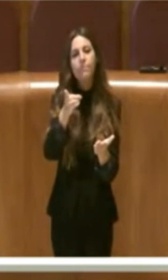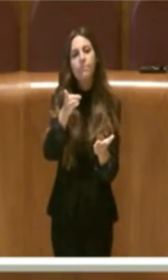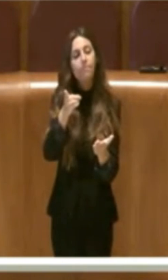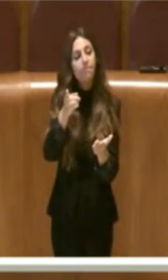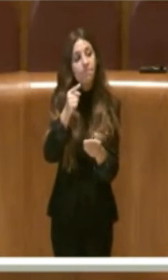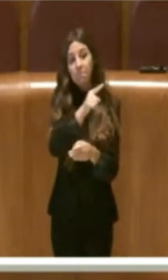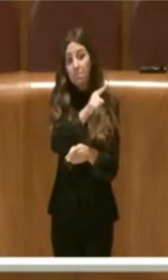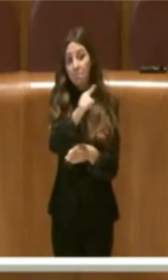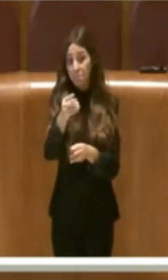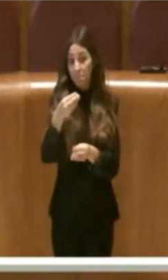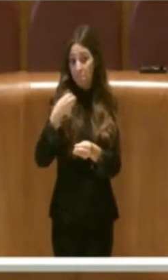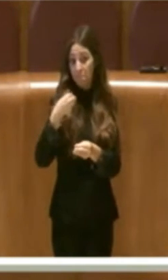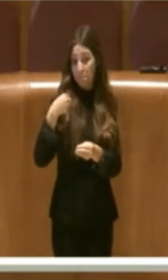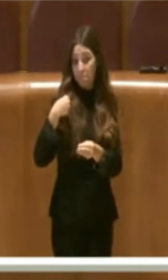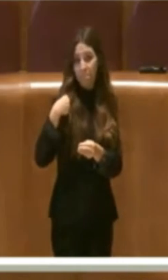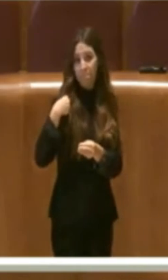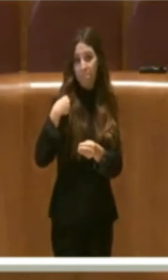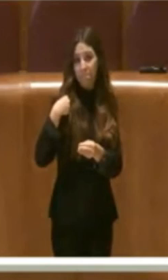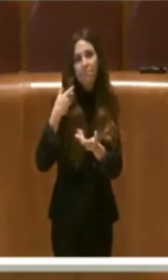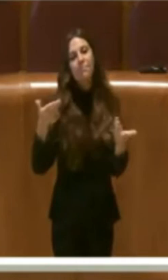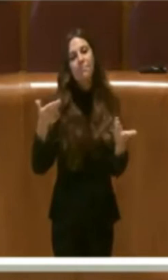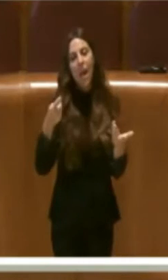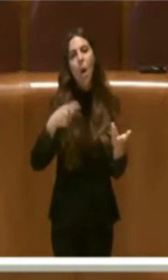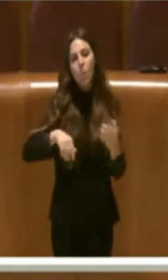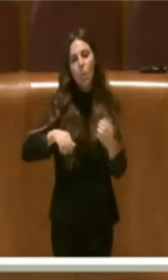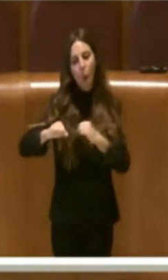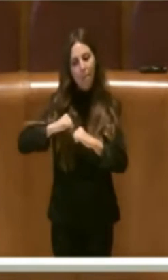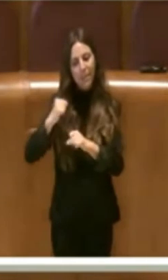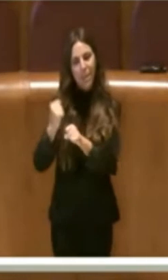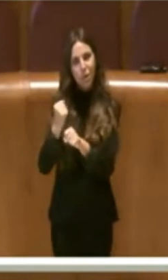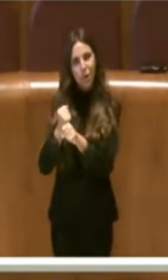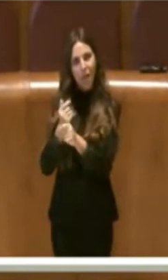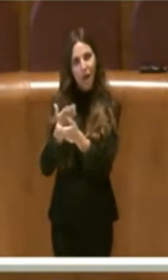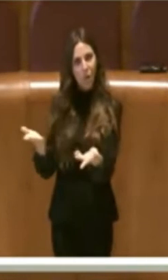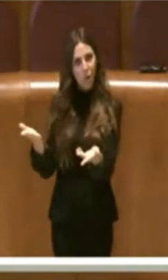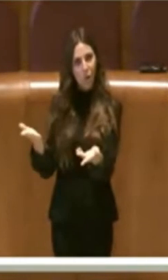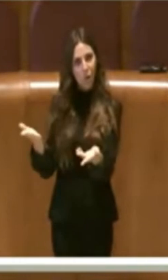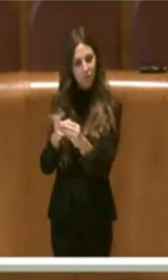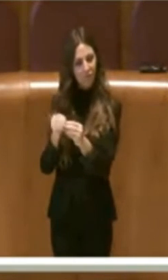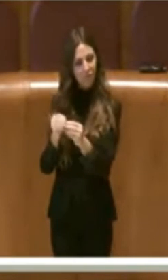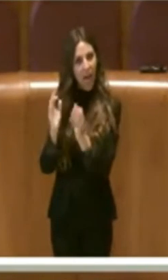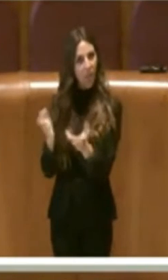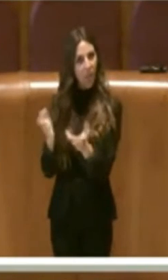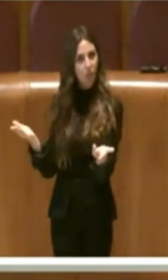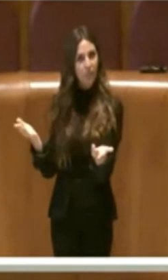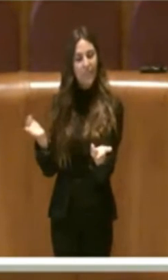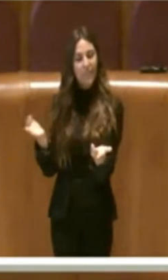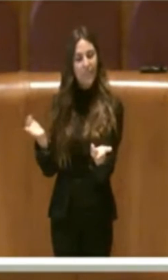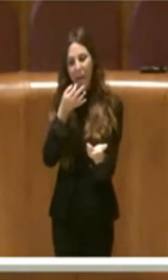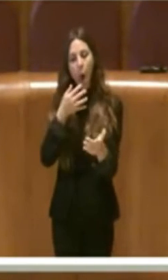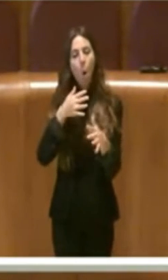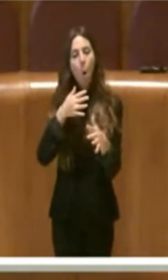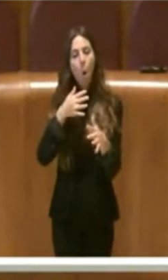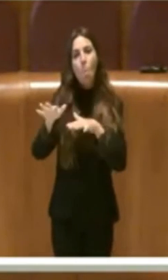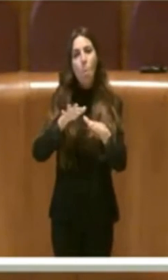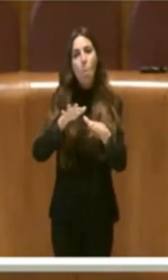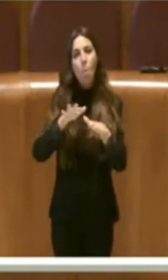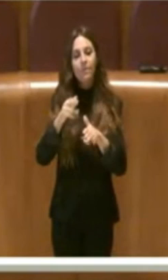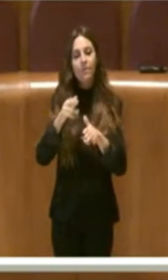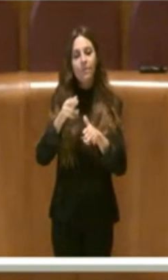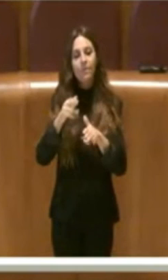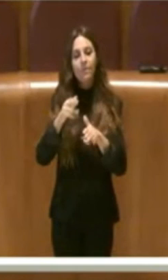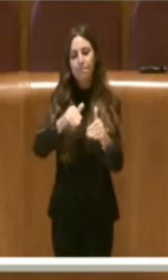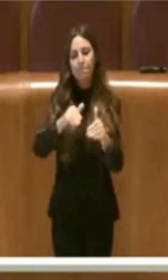voi chiedete è ciò che l'amministrazione sta attuando, quindi il movimento si asterrà da questa